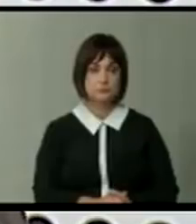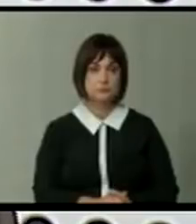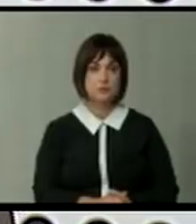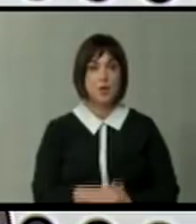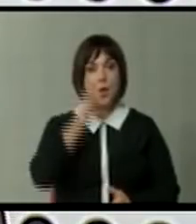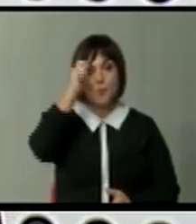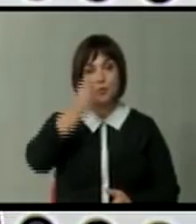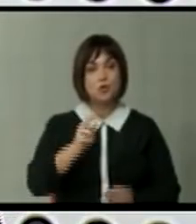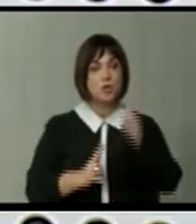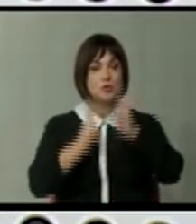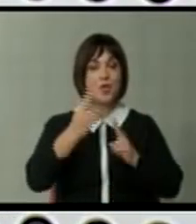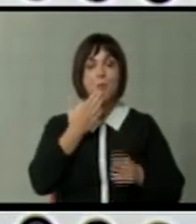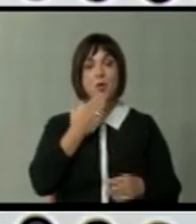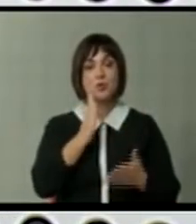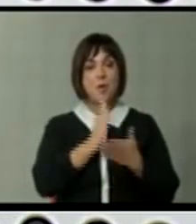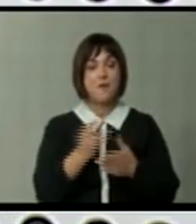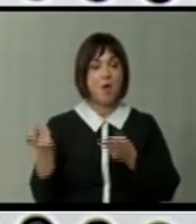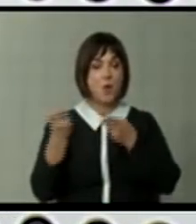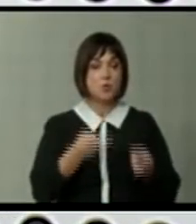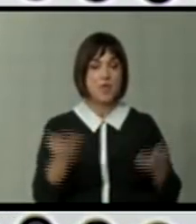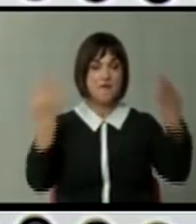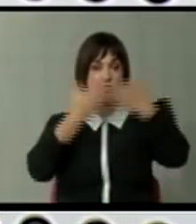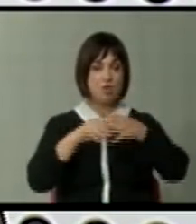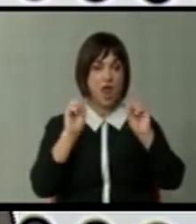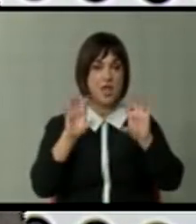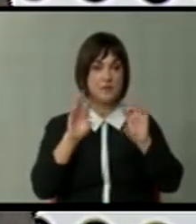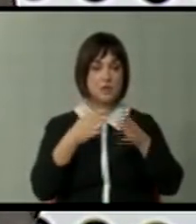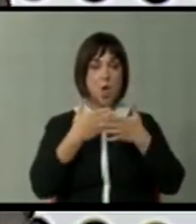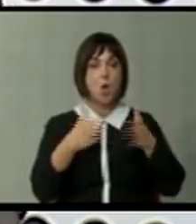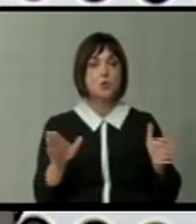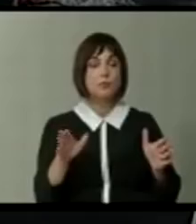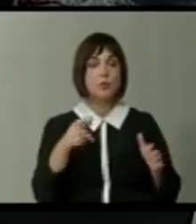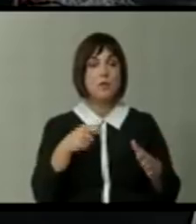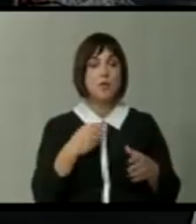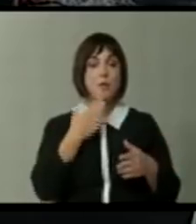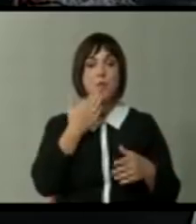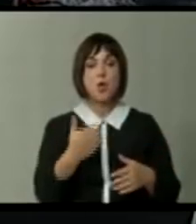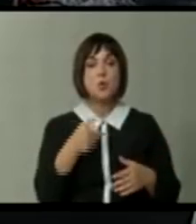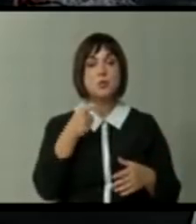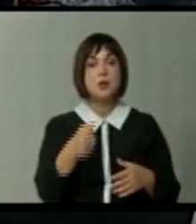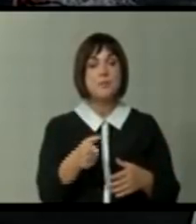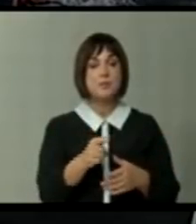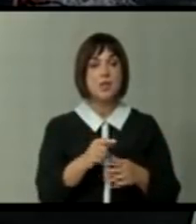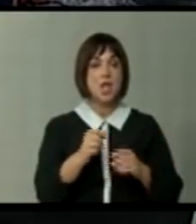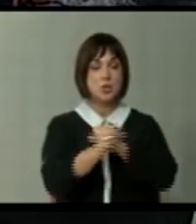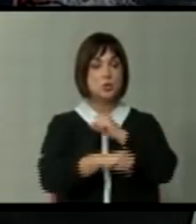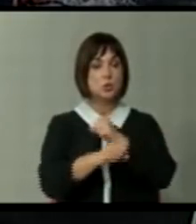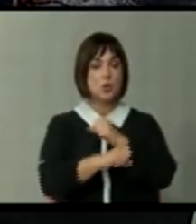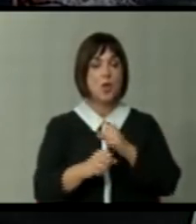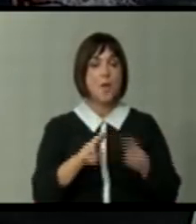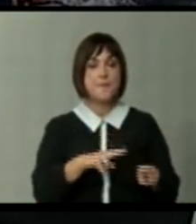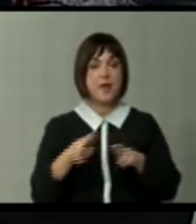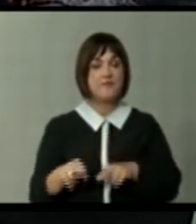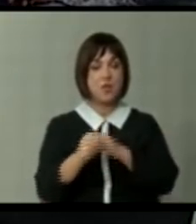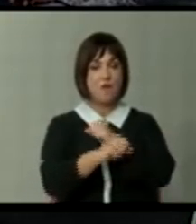Почитувани дискусанти, ви благодарам што бевте гости на вечерашната емисија отворено и благодарам и на студентите од правниот